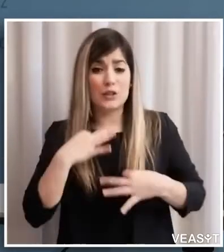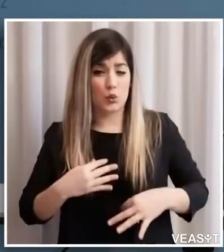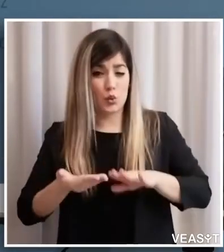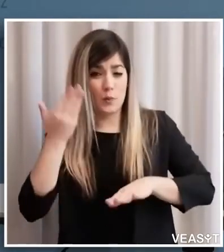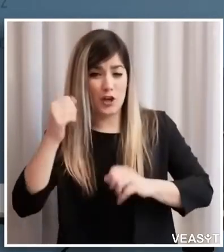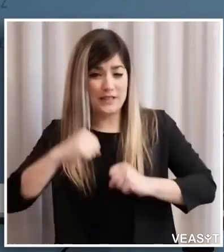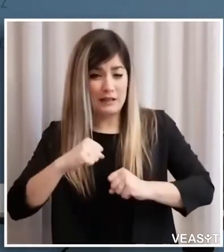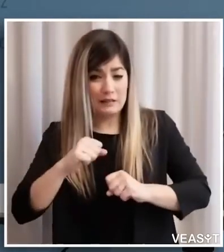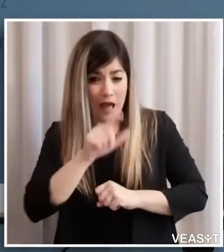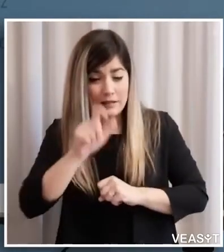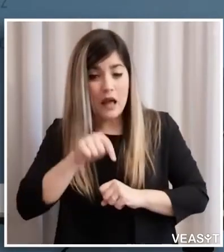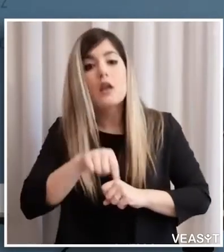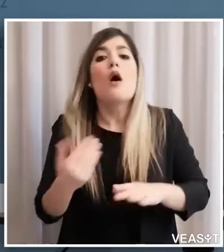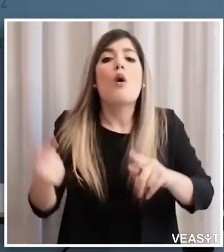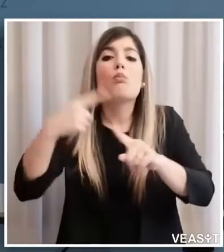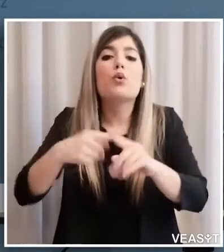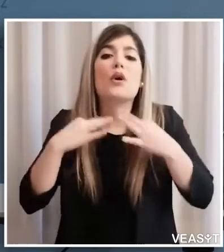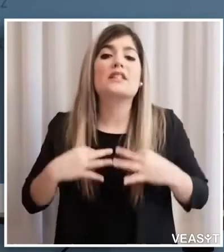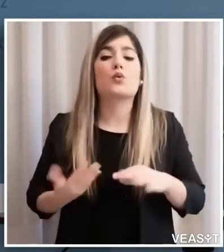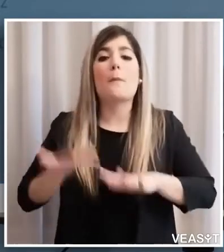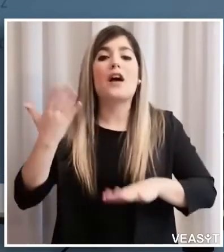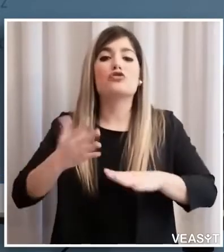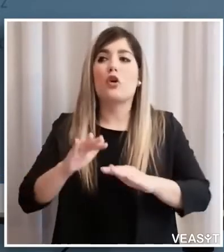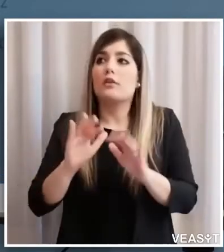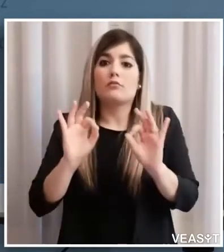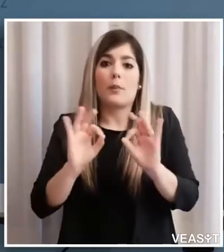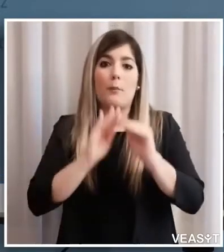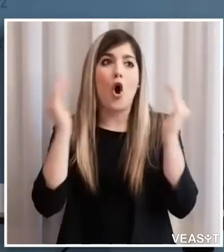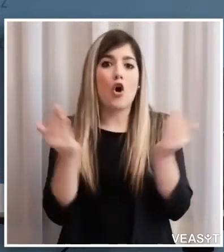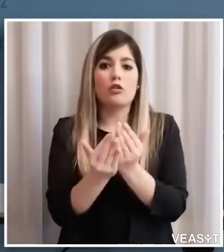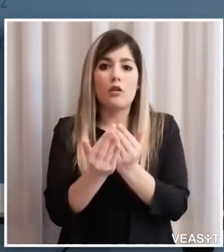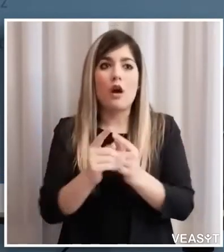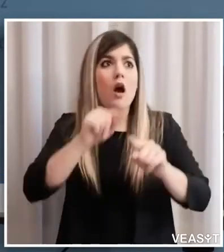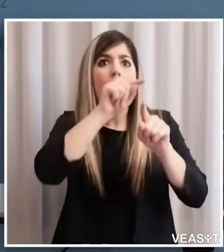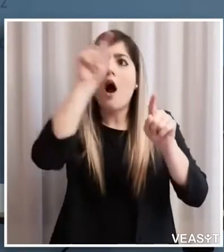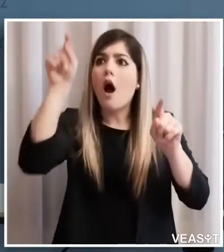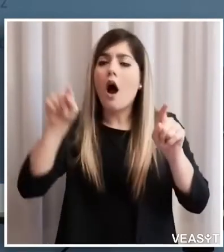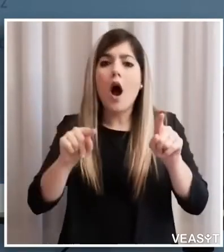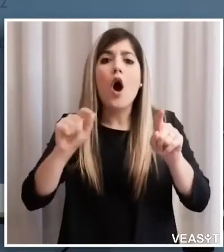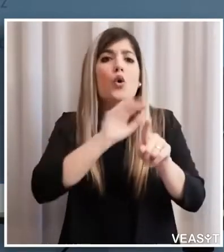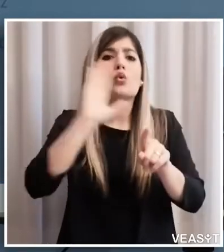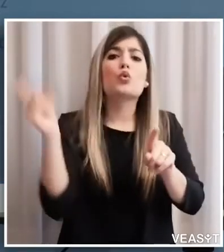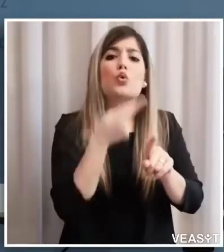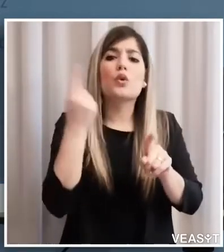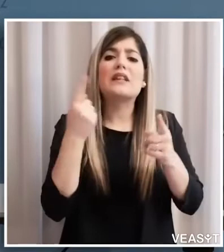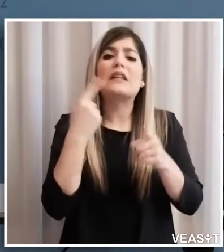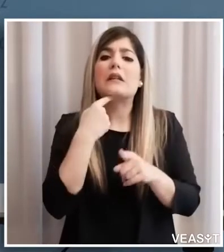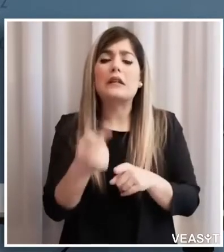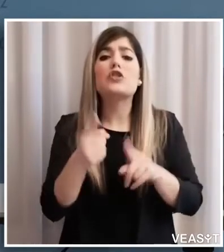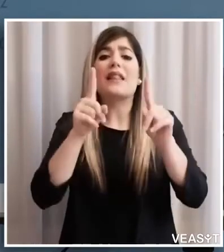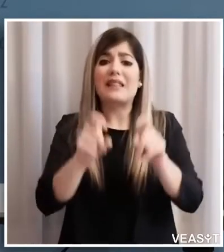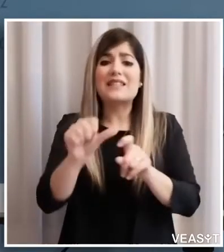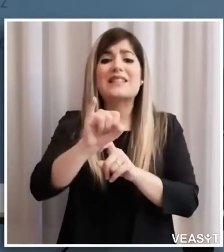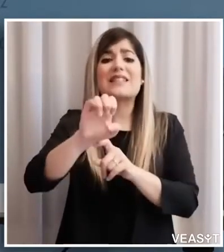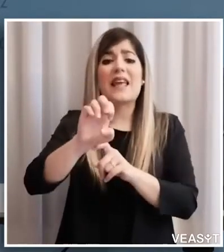gli istituti maggiori a livello mondiale dove ci indicano che questi test serologici si vanno fatti ovviamente per un